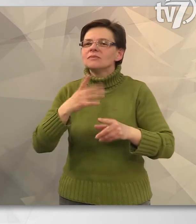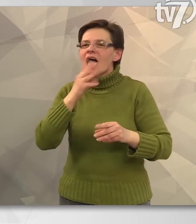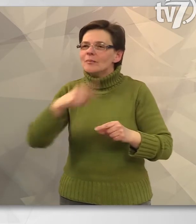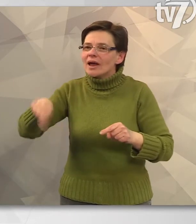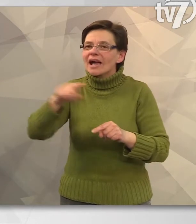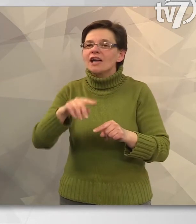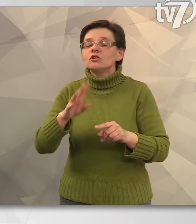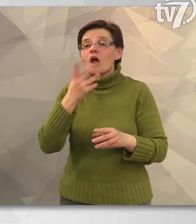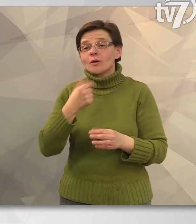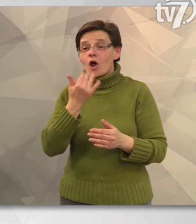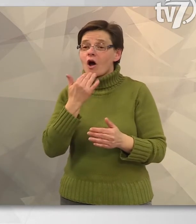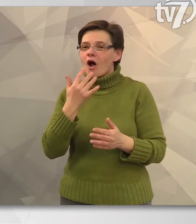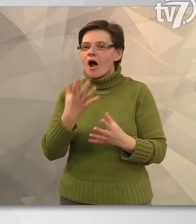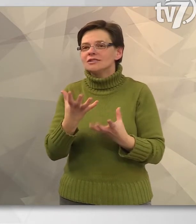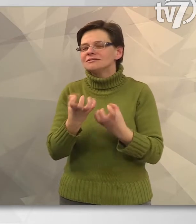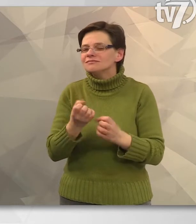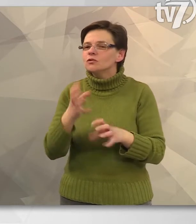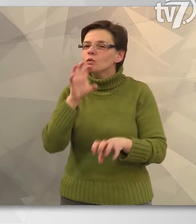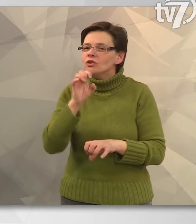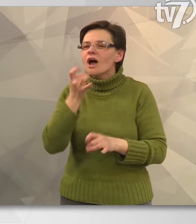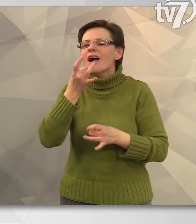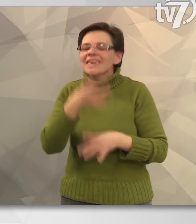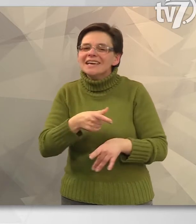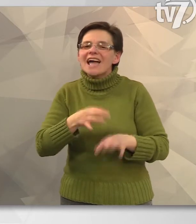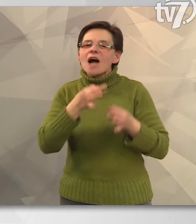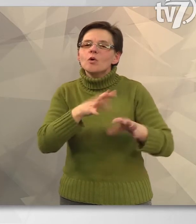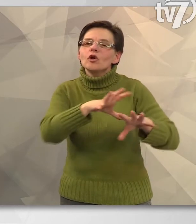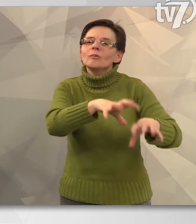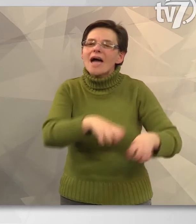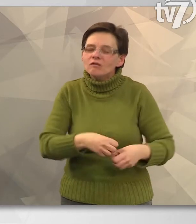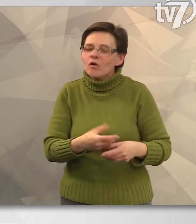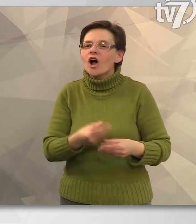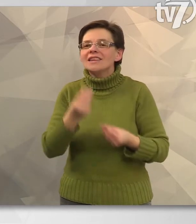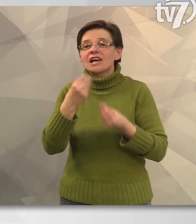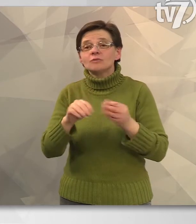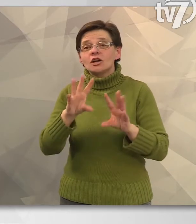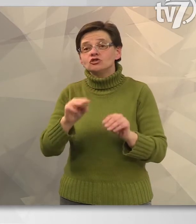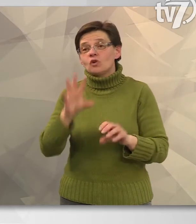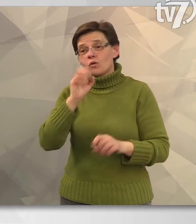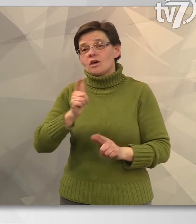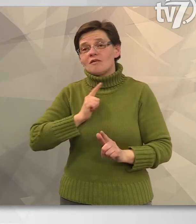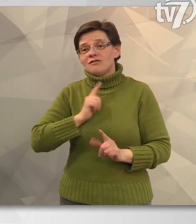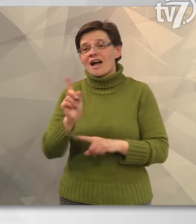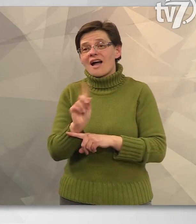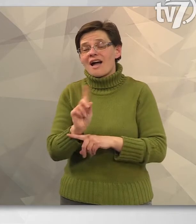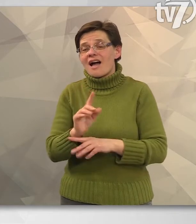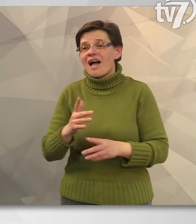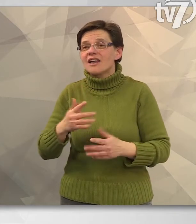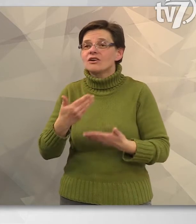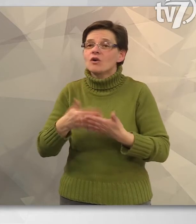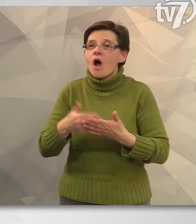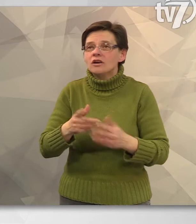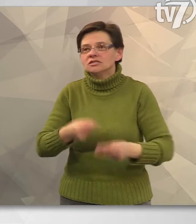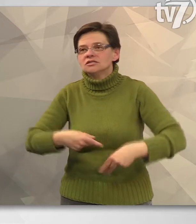állattartókat, hogy négylábúak választásakor inkább az örökbefogadás mellett döntsenek, hiszen sok kutya vár gazdára a